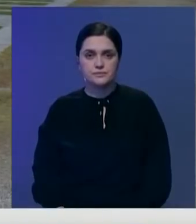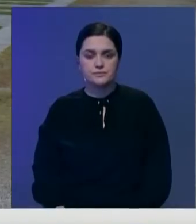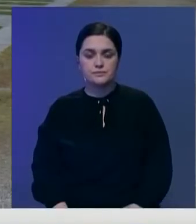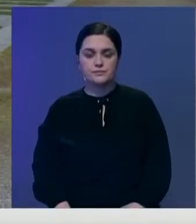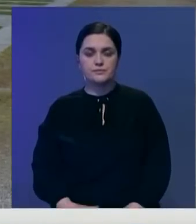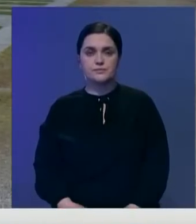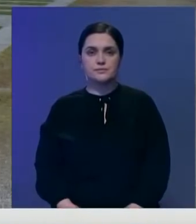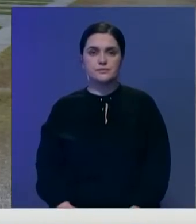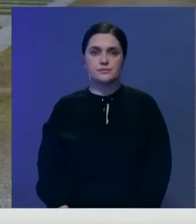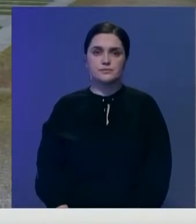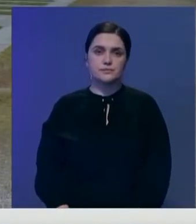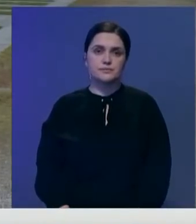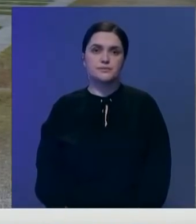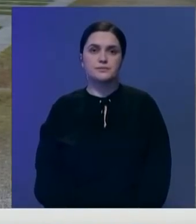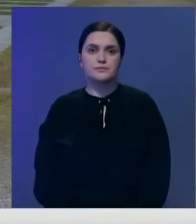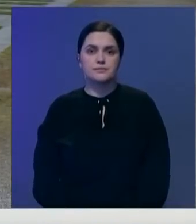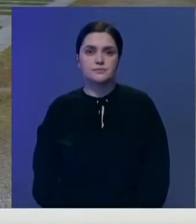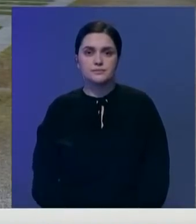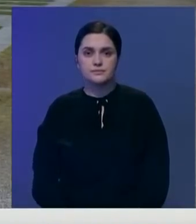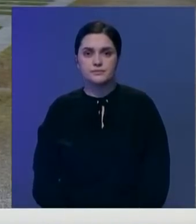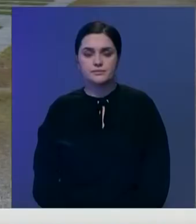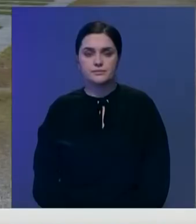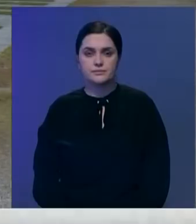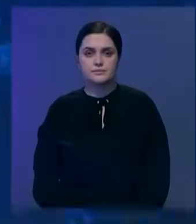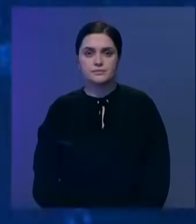Милослав Лавиновский, Хабар-24, Германия.